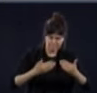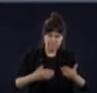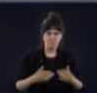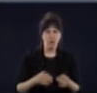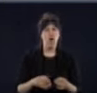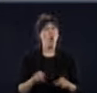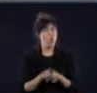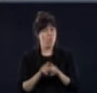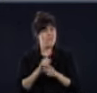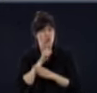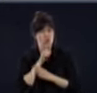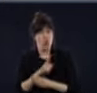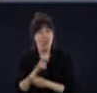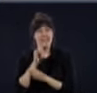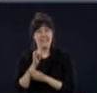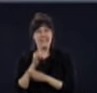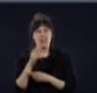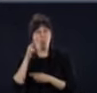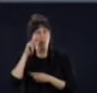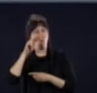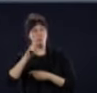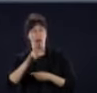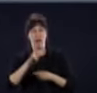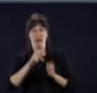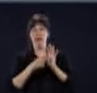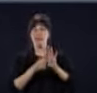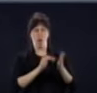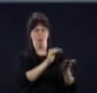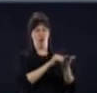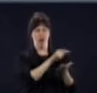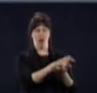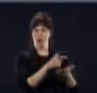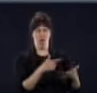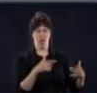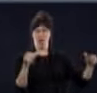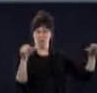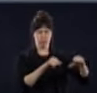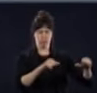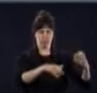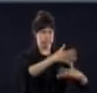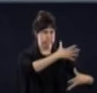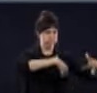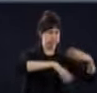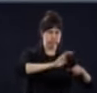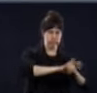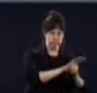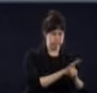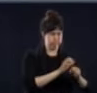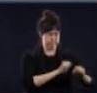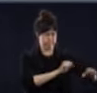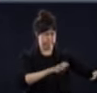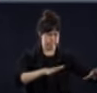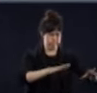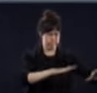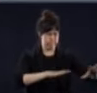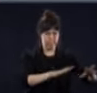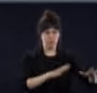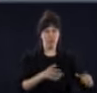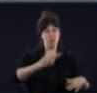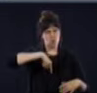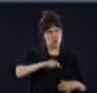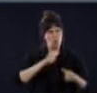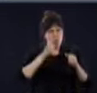parce qu'on n'a pas les indicateurs au rendez-vous ou qu'il une transmission trop active dans la communauté, on prendra des décisions en temps et lieu.